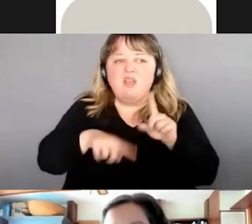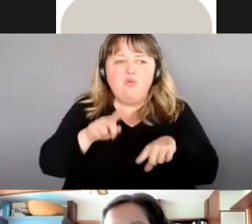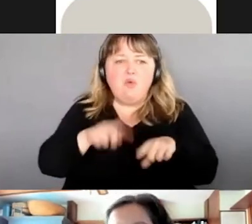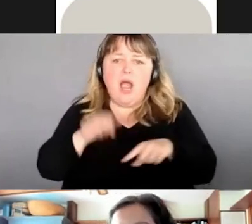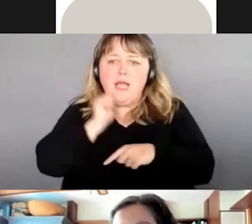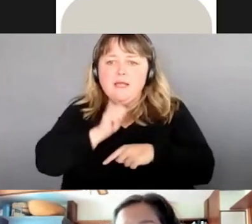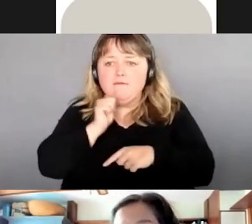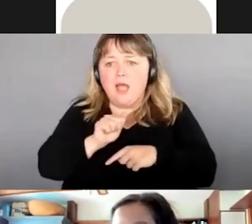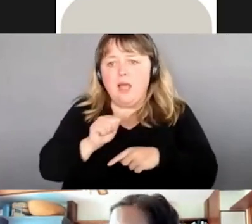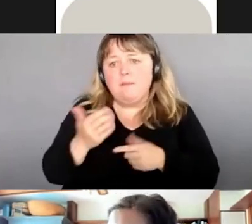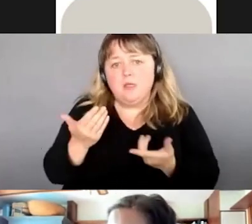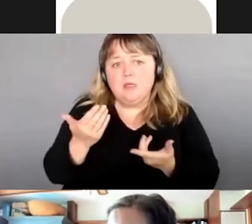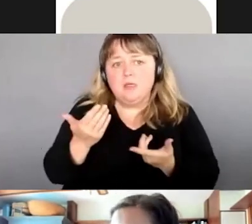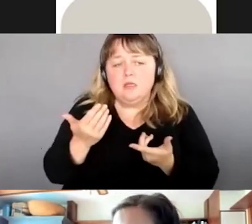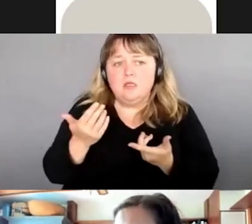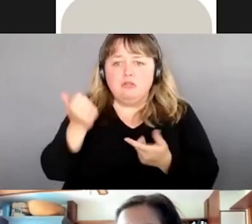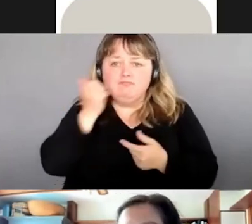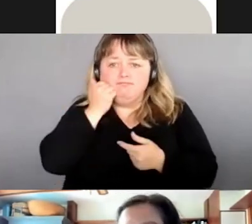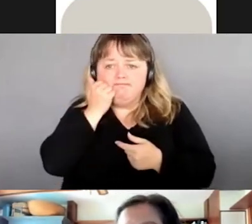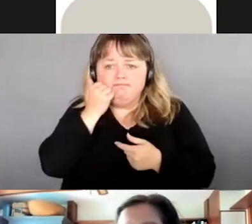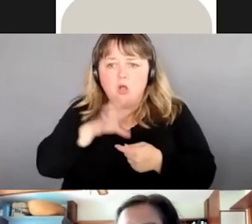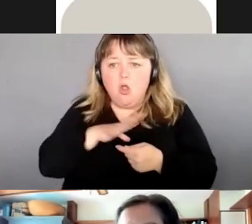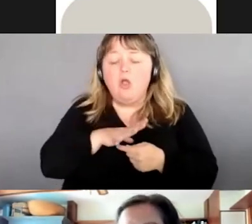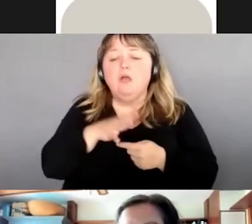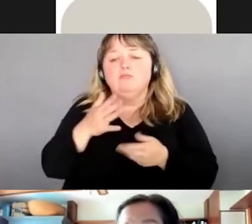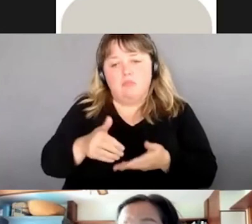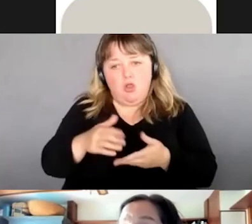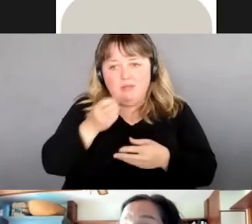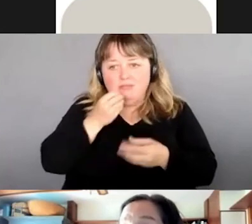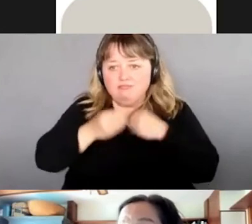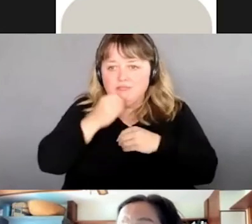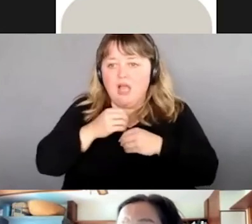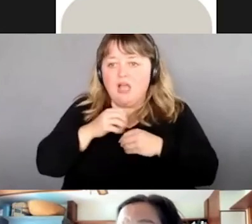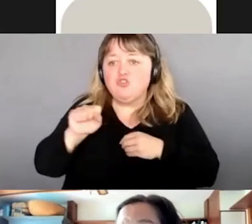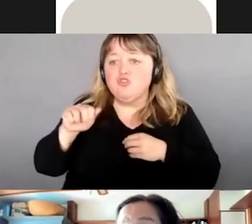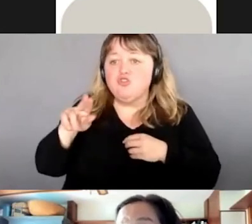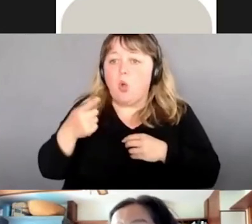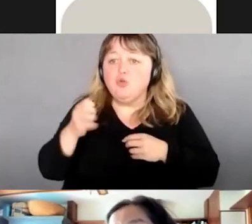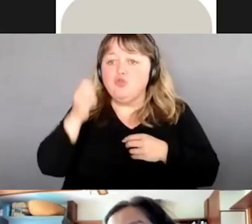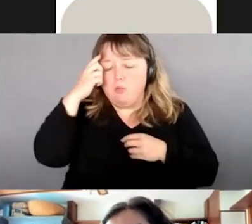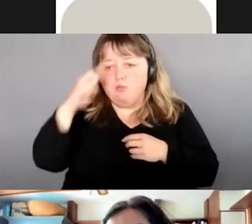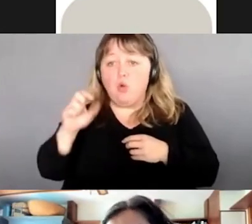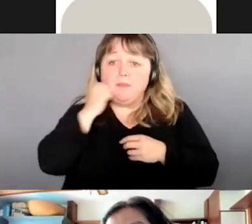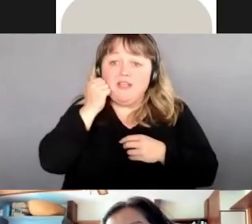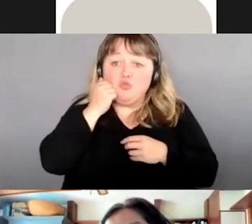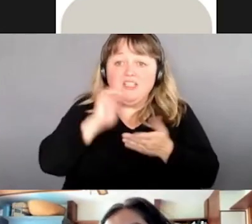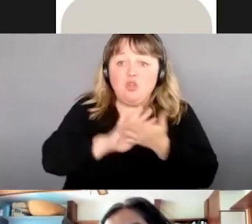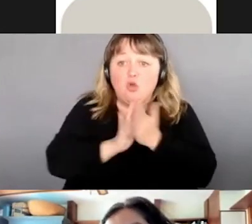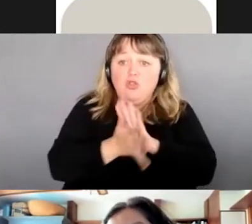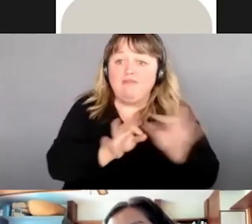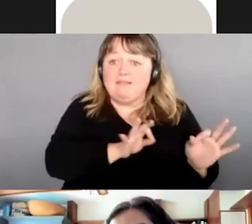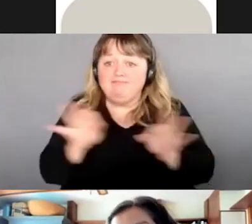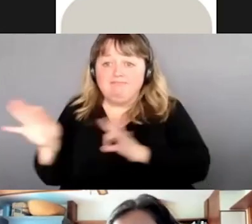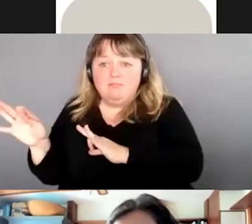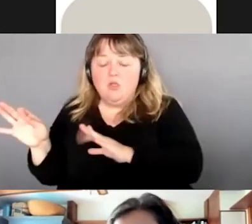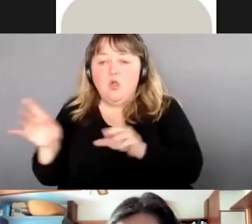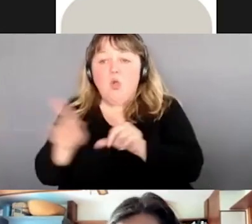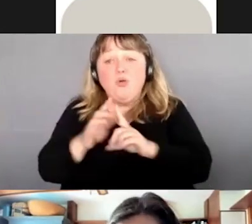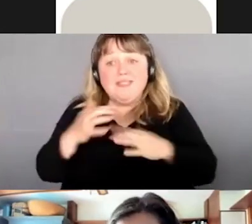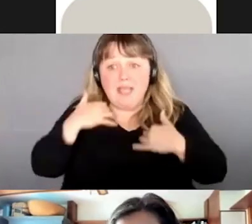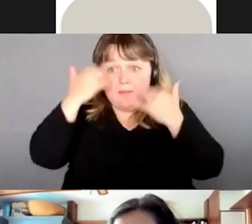vont l'utiliser pour aider à réguler les menstruations, mais c'est surtout lors de la ménopause qu'elle est vraiment